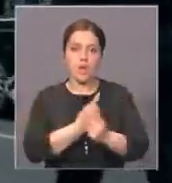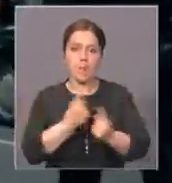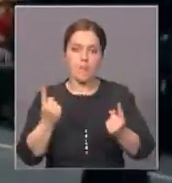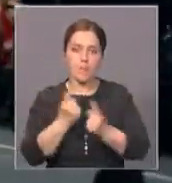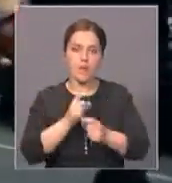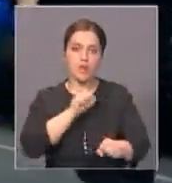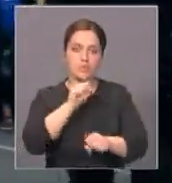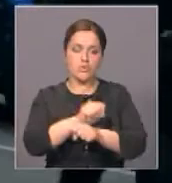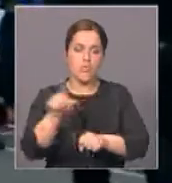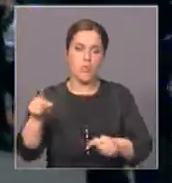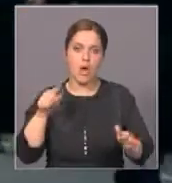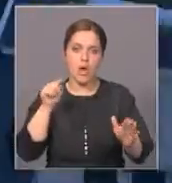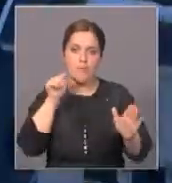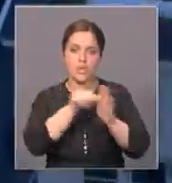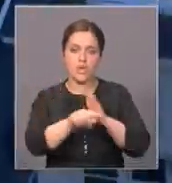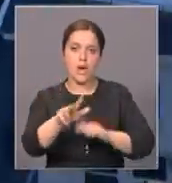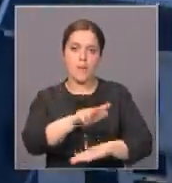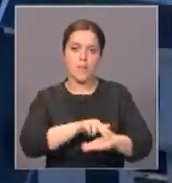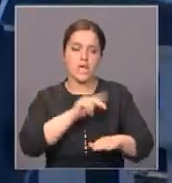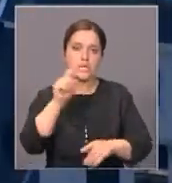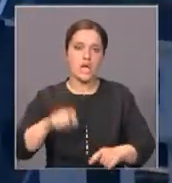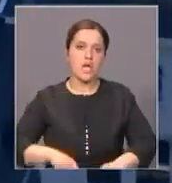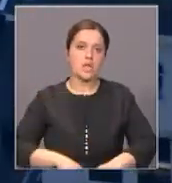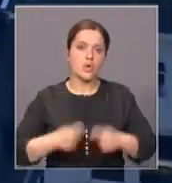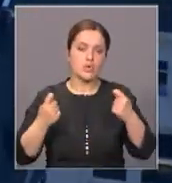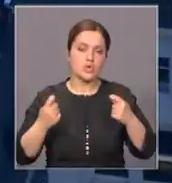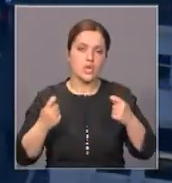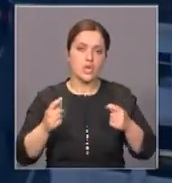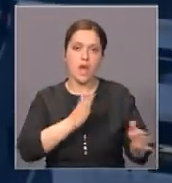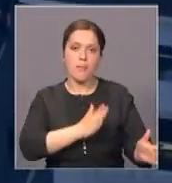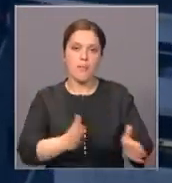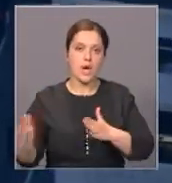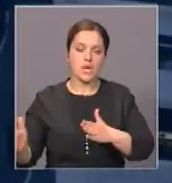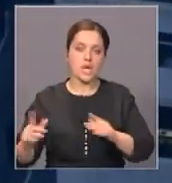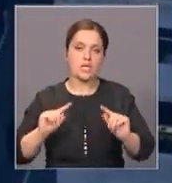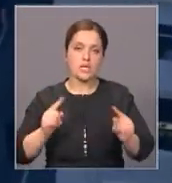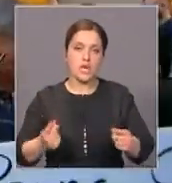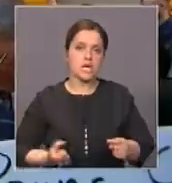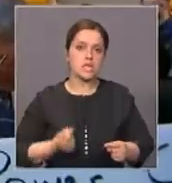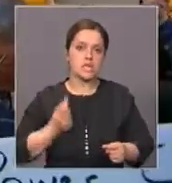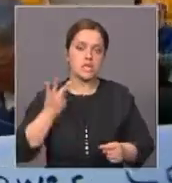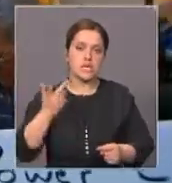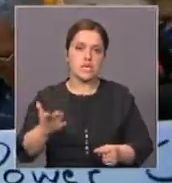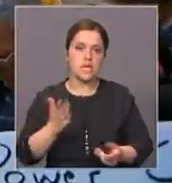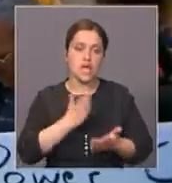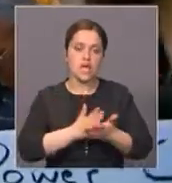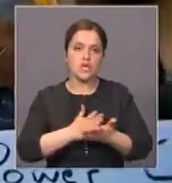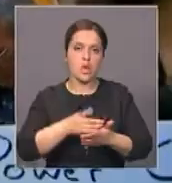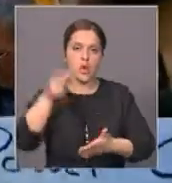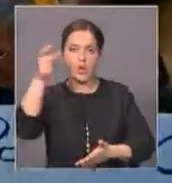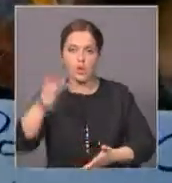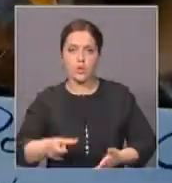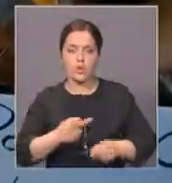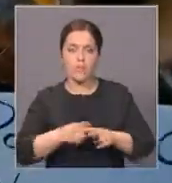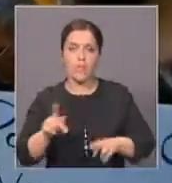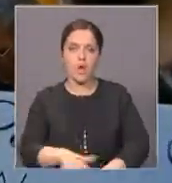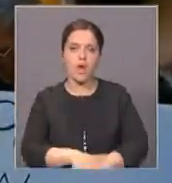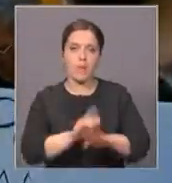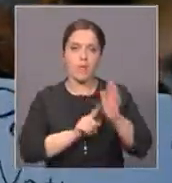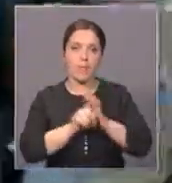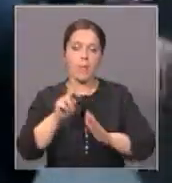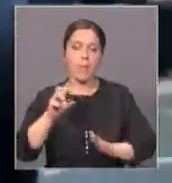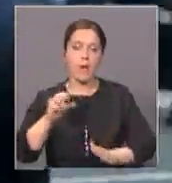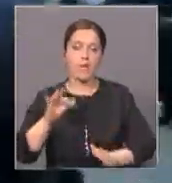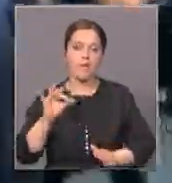вмешаться. За нарушение общественного порядка задержаны несколько десятков активистов. Напомню, волнение в Балтиморе начались